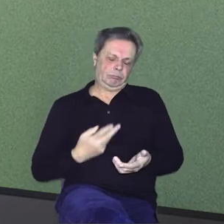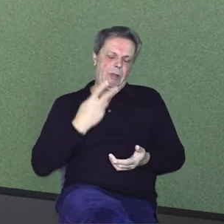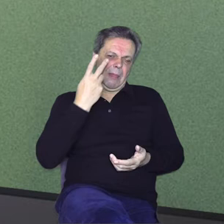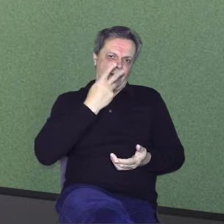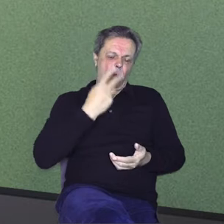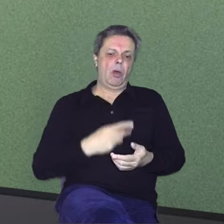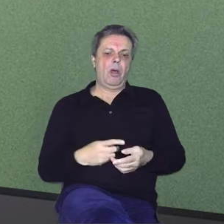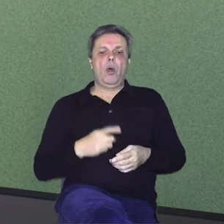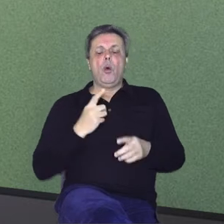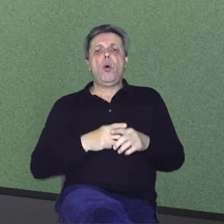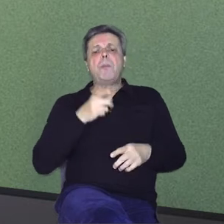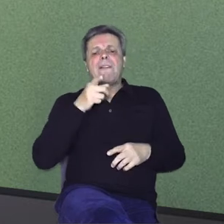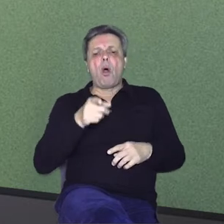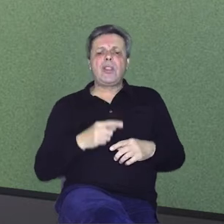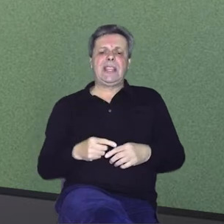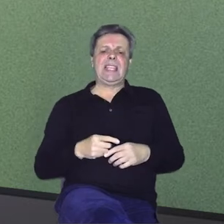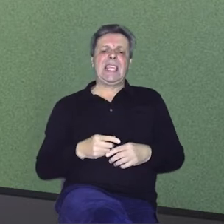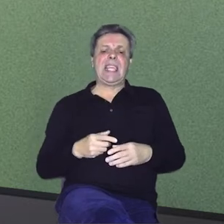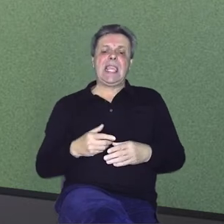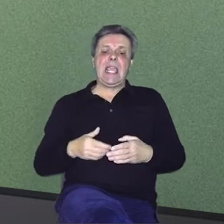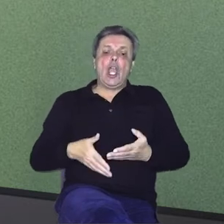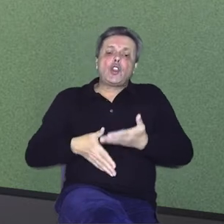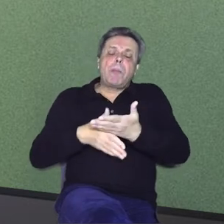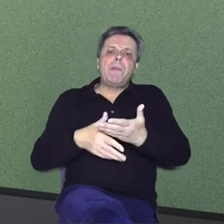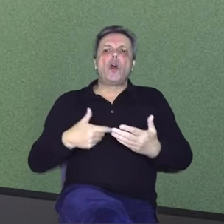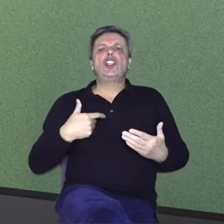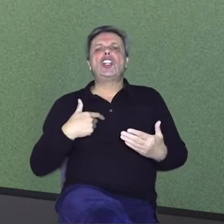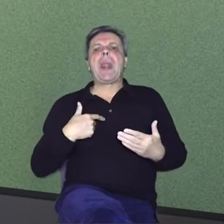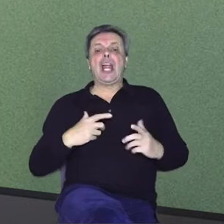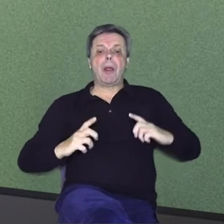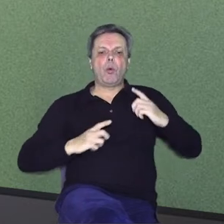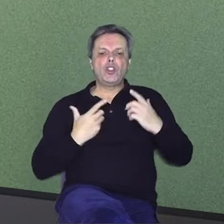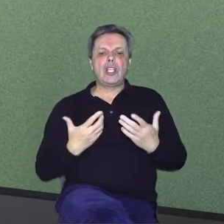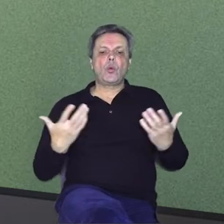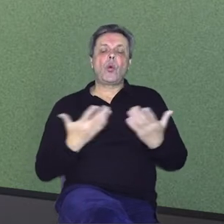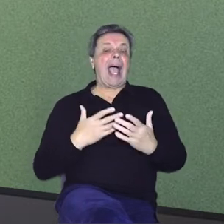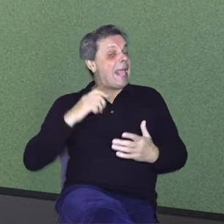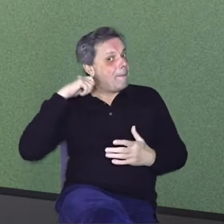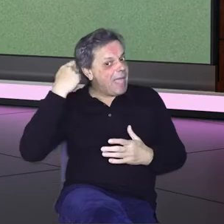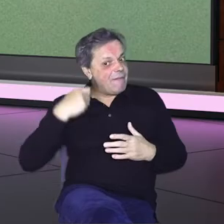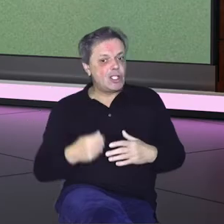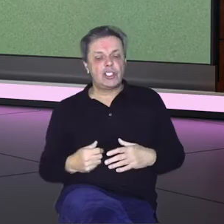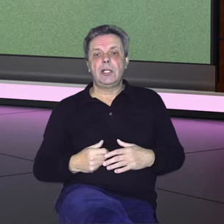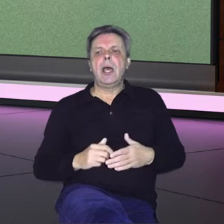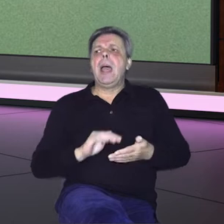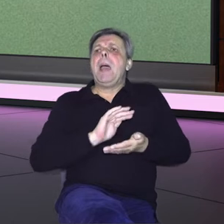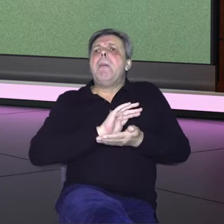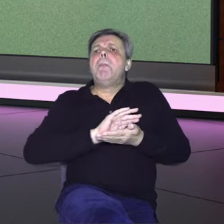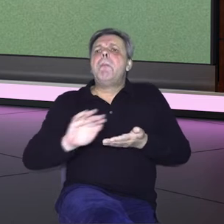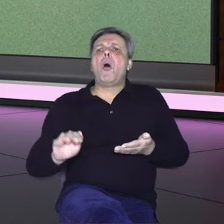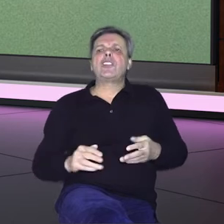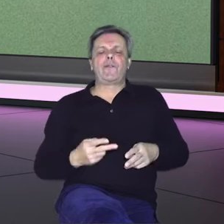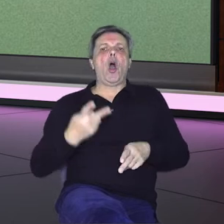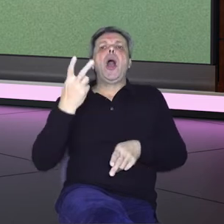Svakako. A upravo ti prinosiš našem užitku kada zapjevaš, posebno